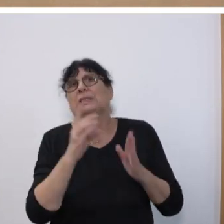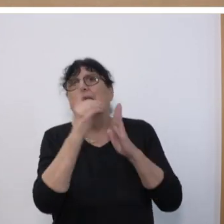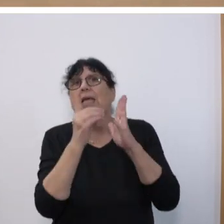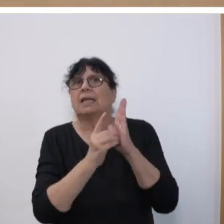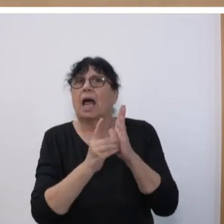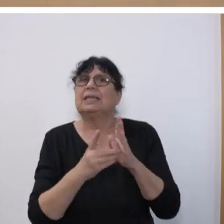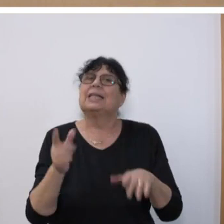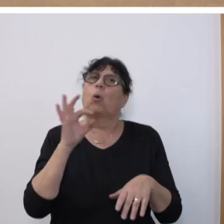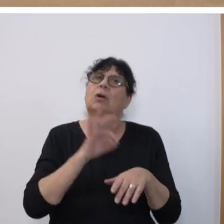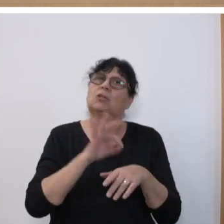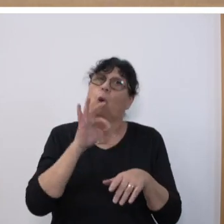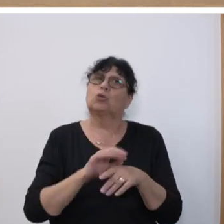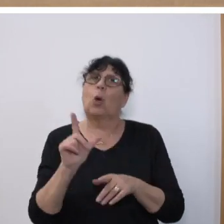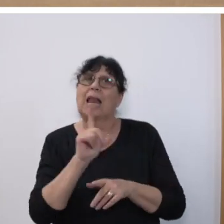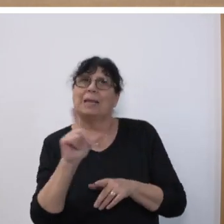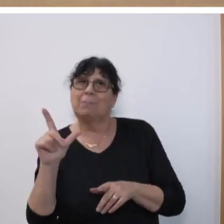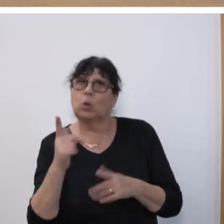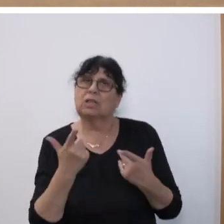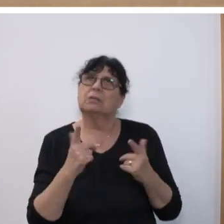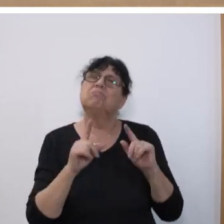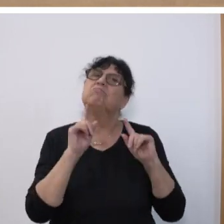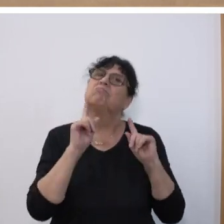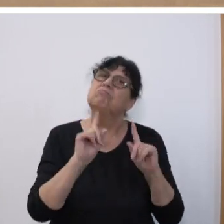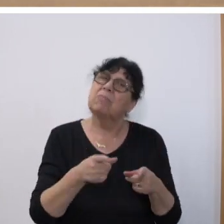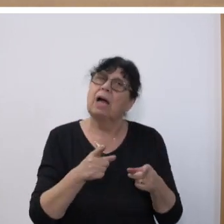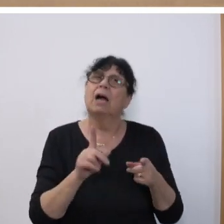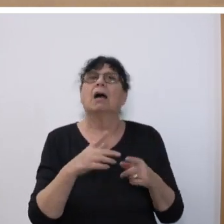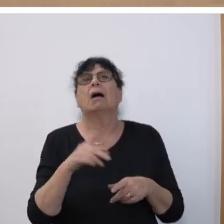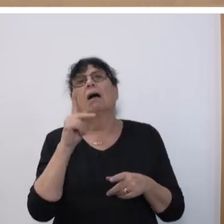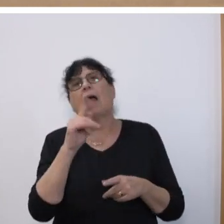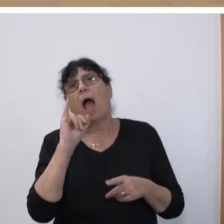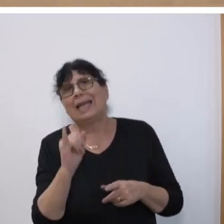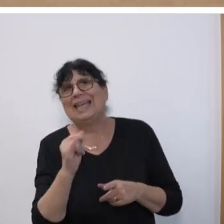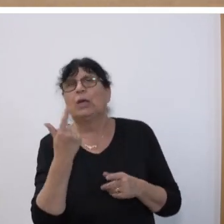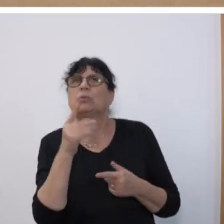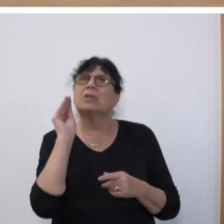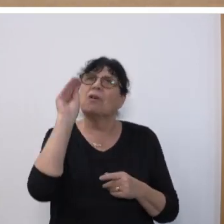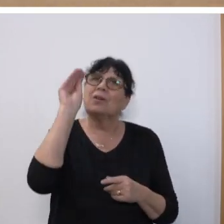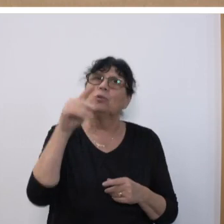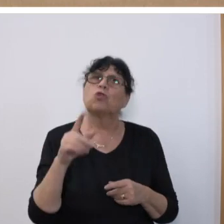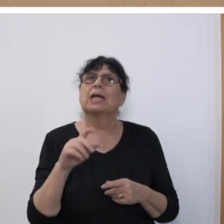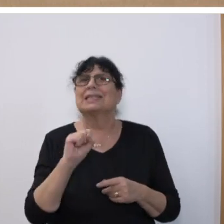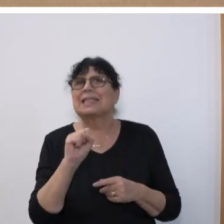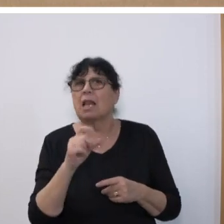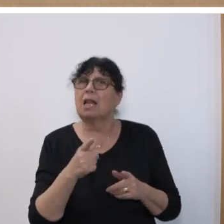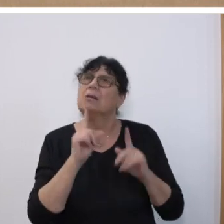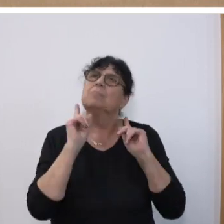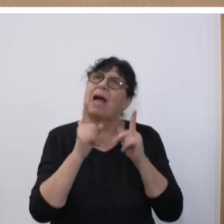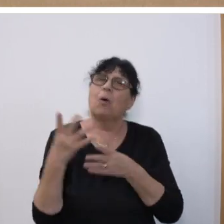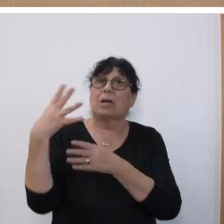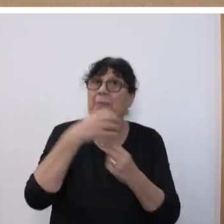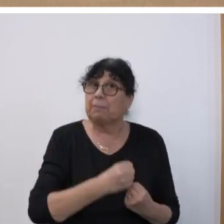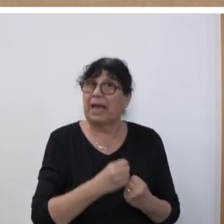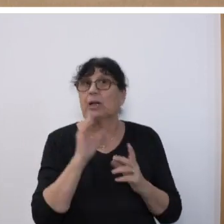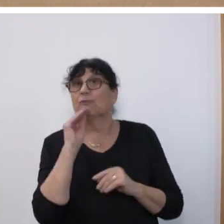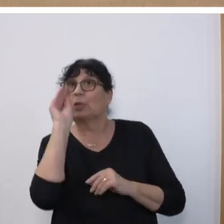Limburg eine Leiterin gefunden, die die Bereiche KI, Future Skills auch als anerkannte Expertise mitbringt. Das heißt, auch sie wird